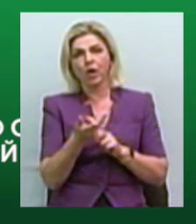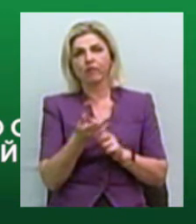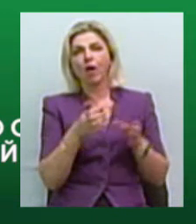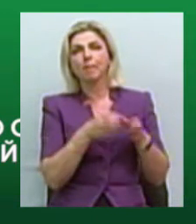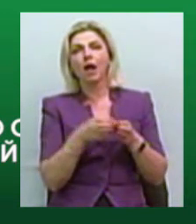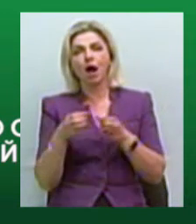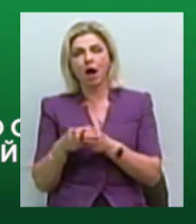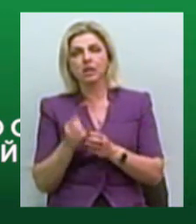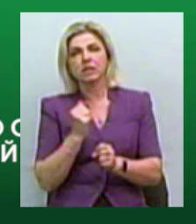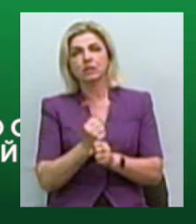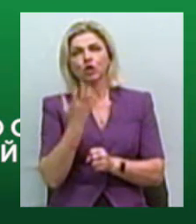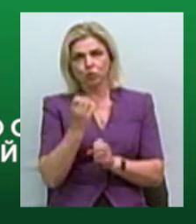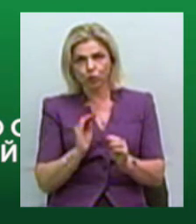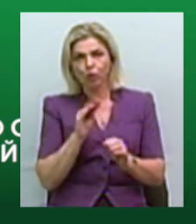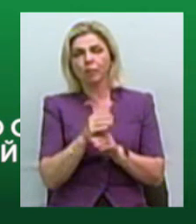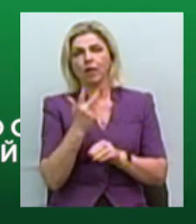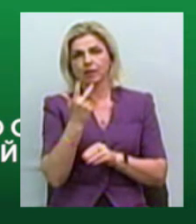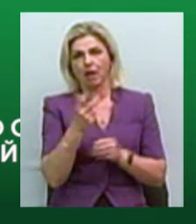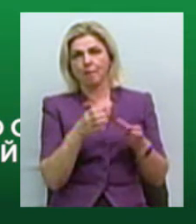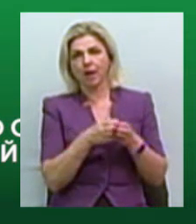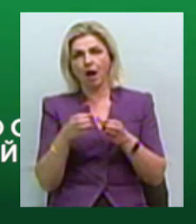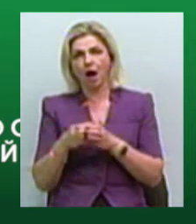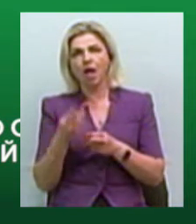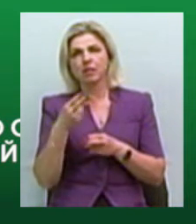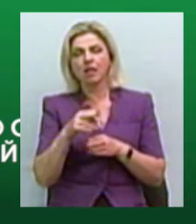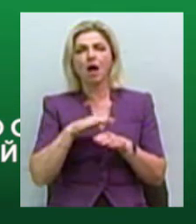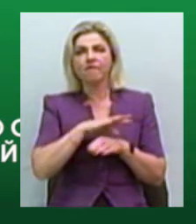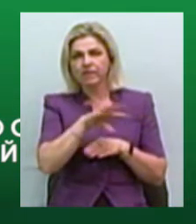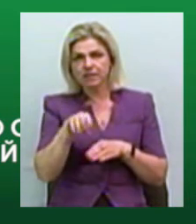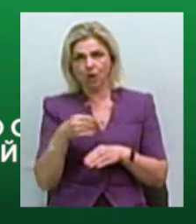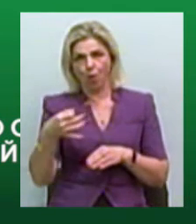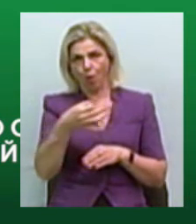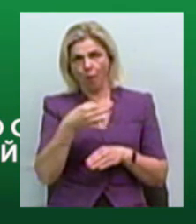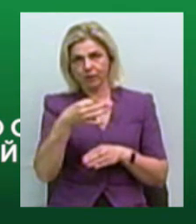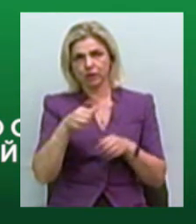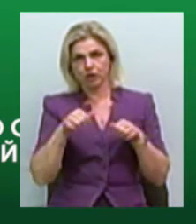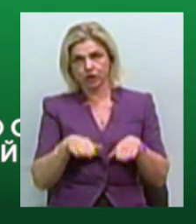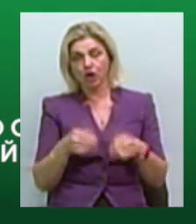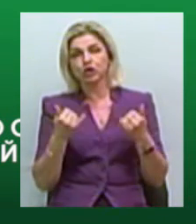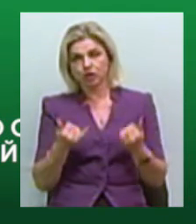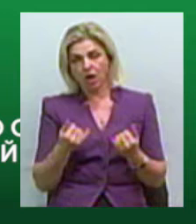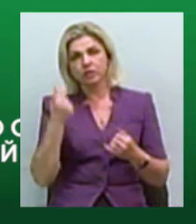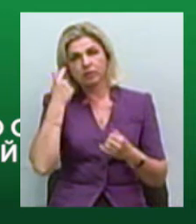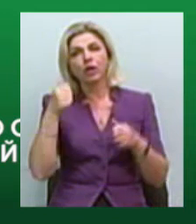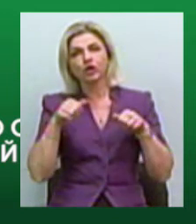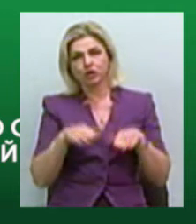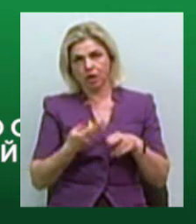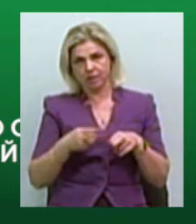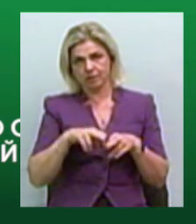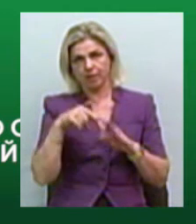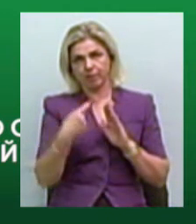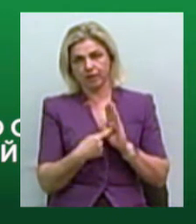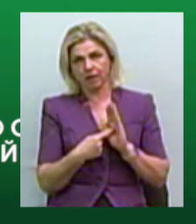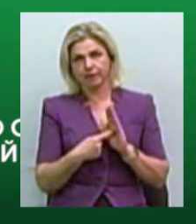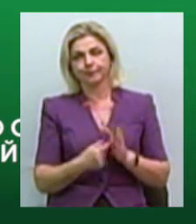створення ще трьох бригад для охоплення всієї області. На даний час це питання вирішується. Крім того, проаналізувавши